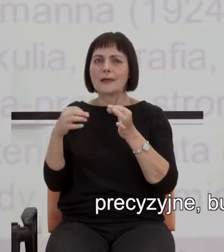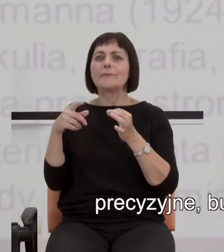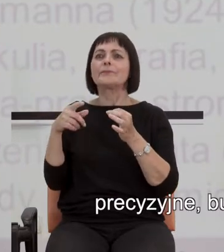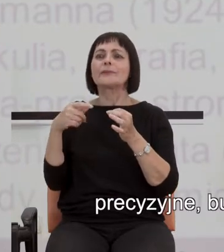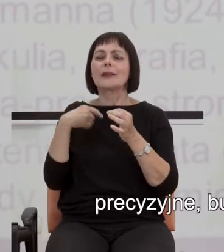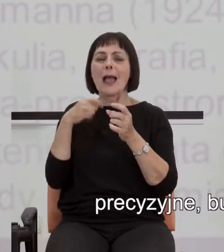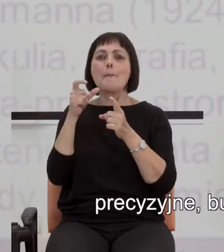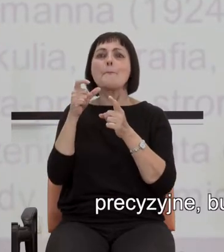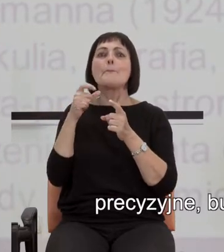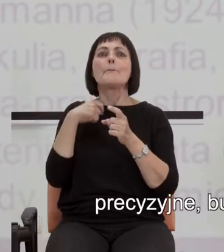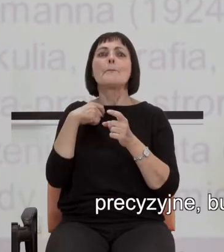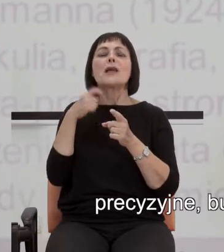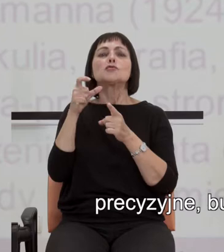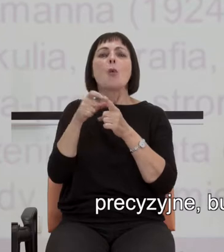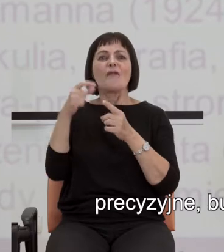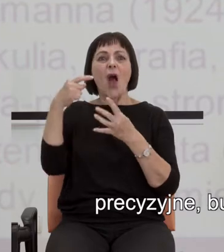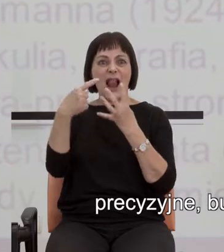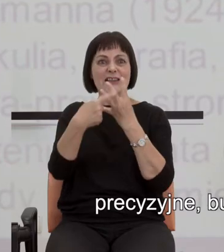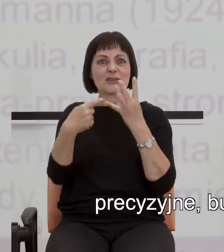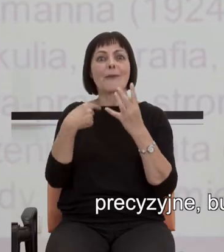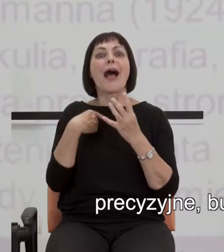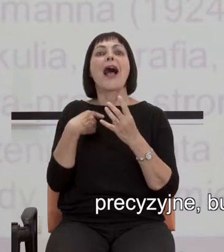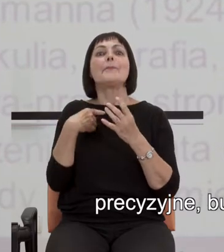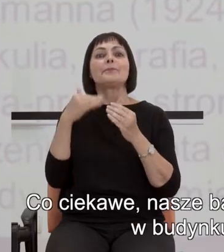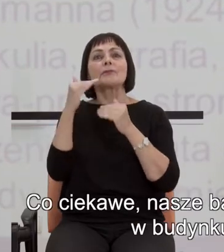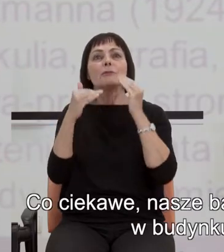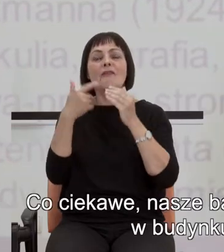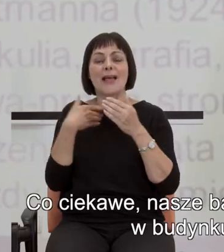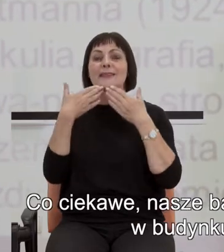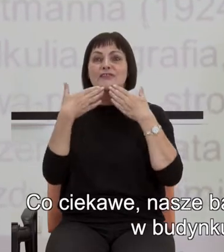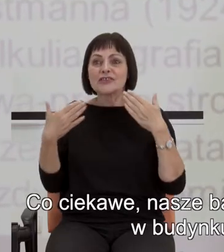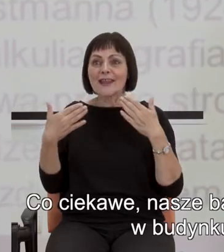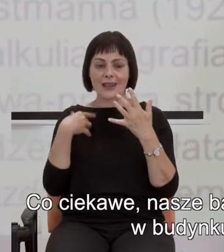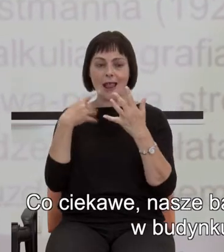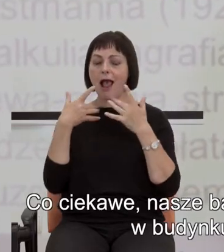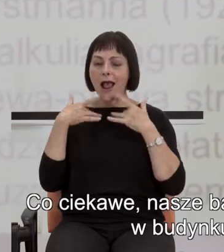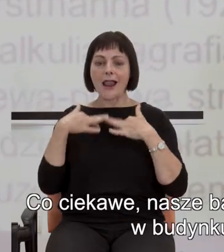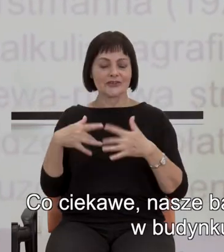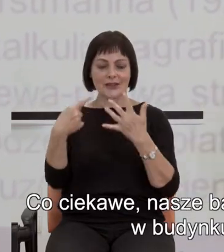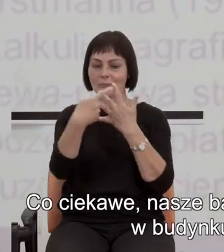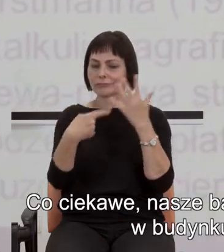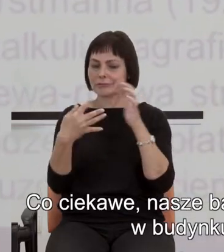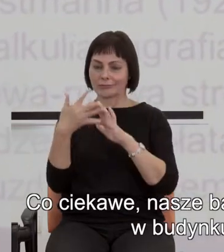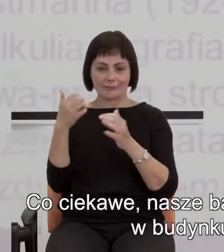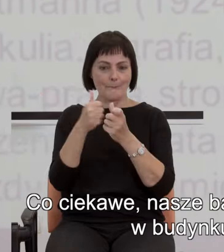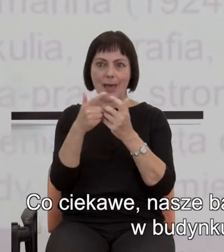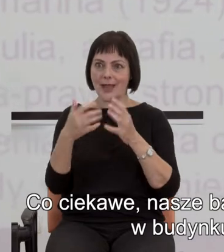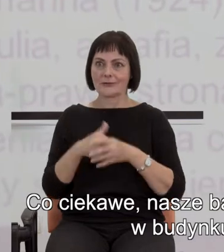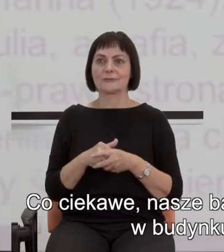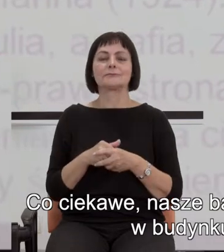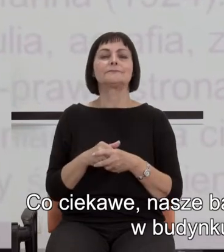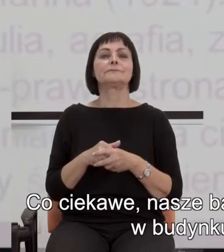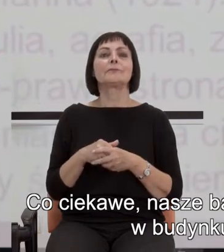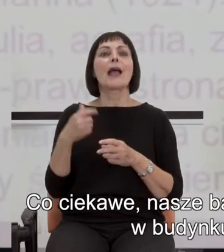jest właśnie dzięki liczeniu na palcach. Co ciekawe, nasze badania, moje i moich kolegów,